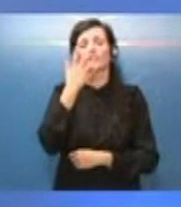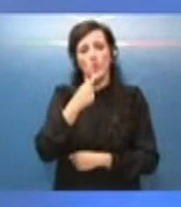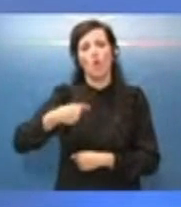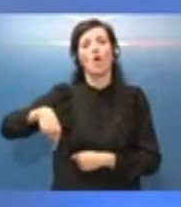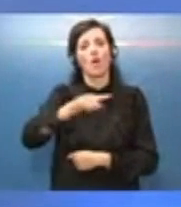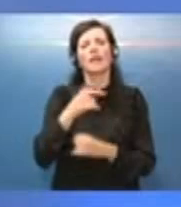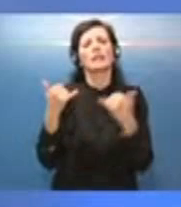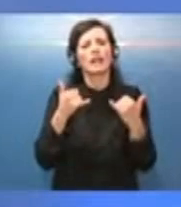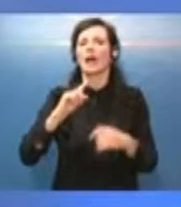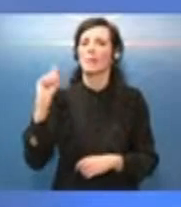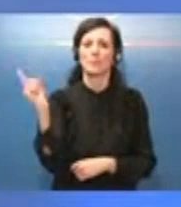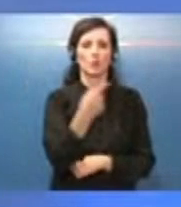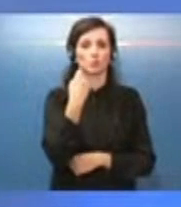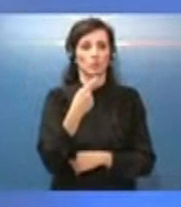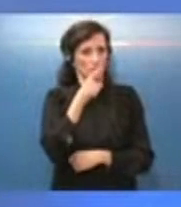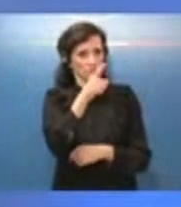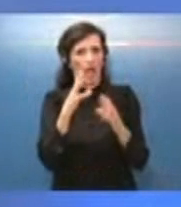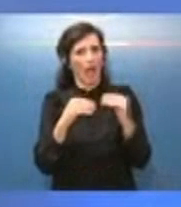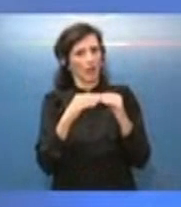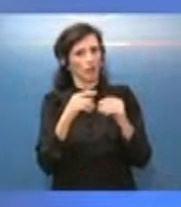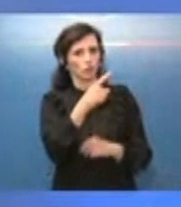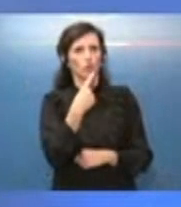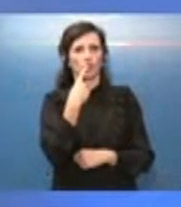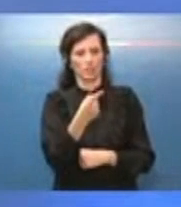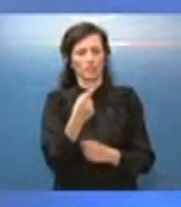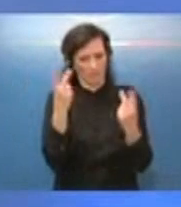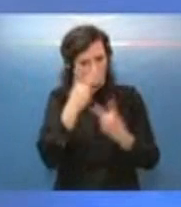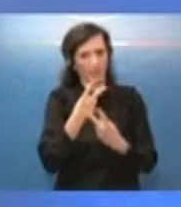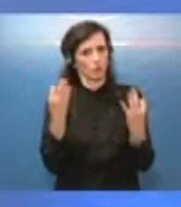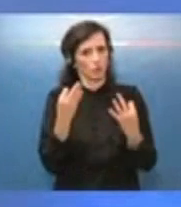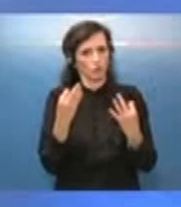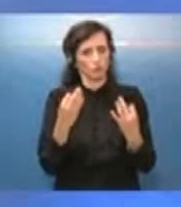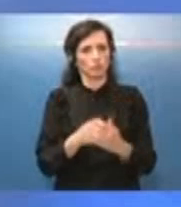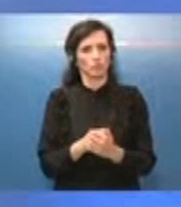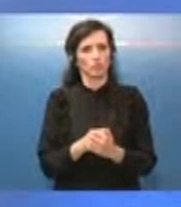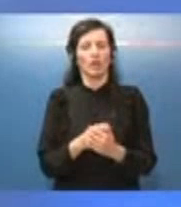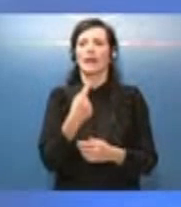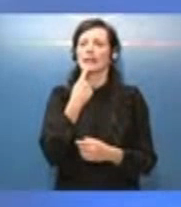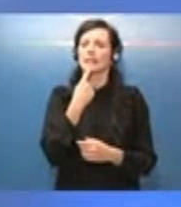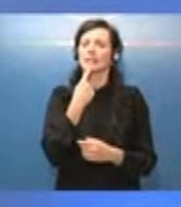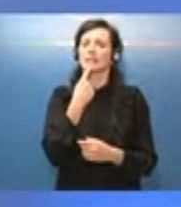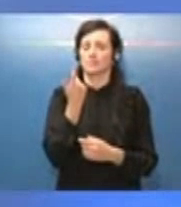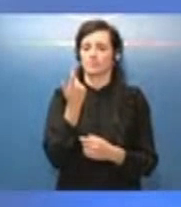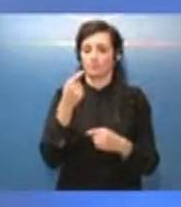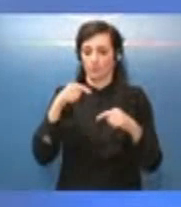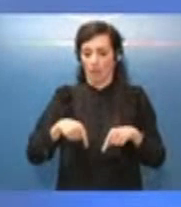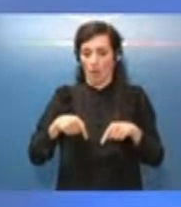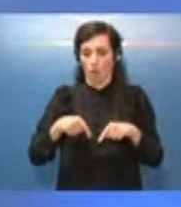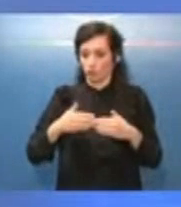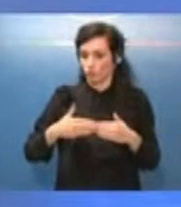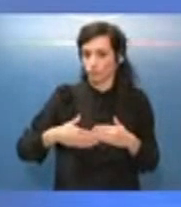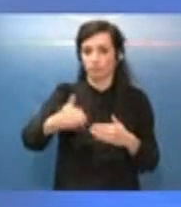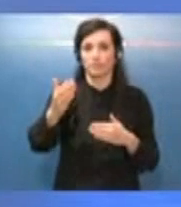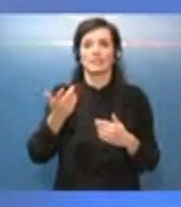sia per tutti ha ragione lei a dire effettivamente bisogna che anche coloro che oggi saranno che da oggi saranno